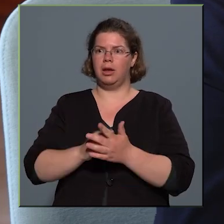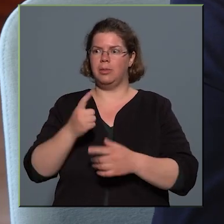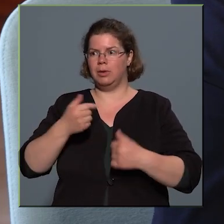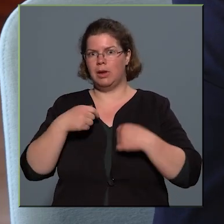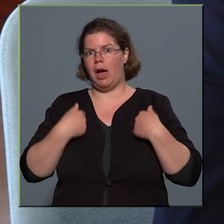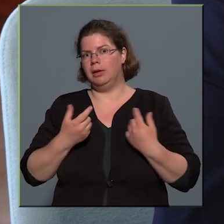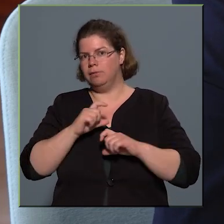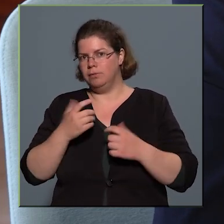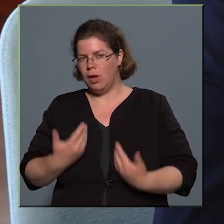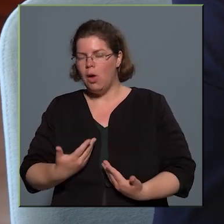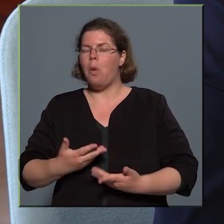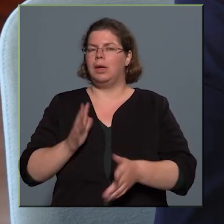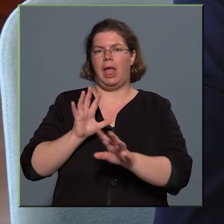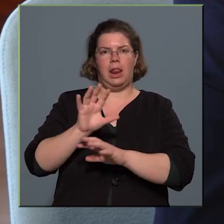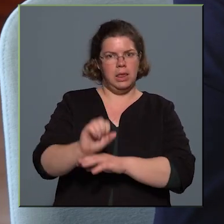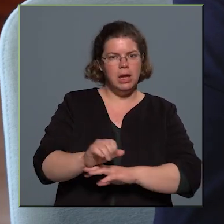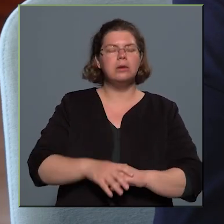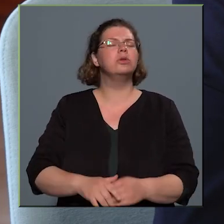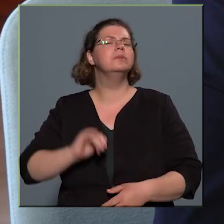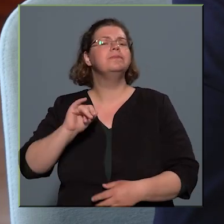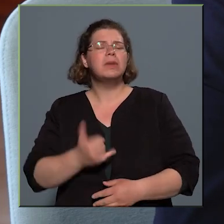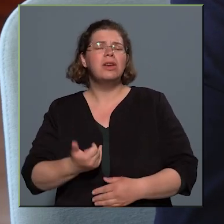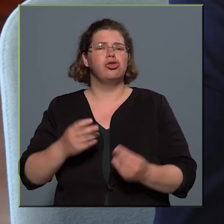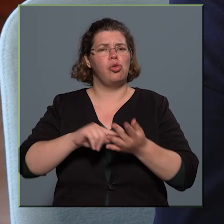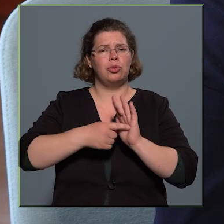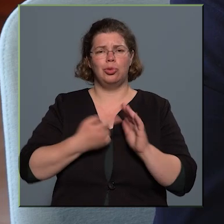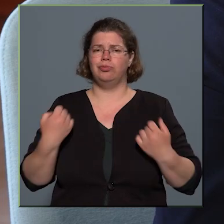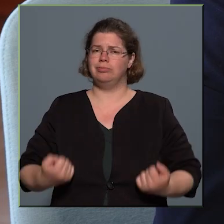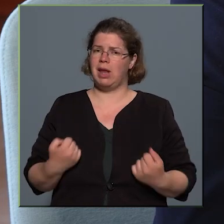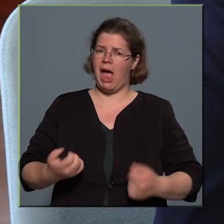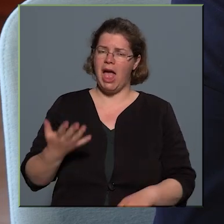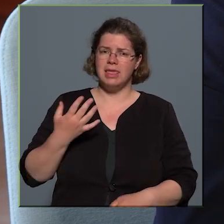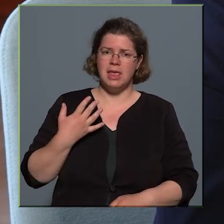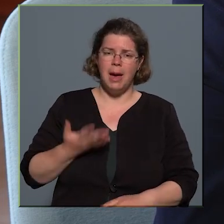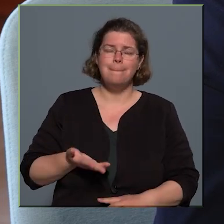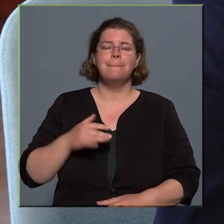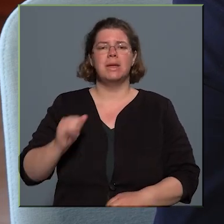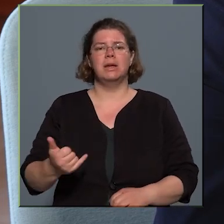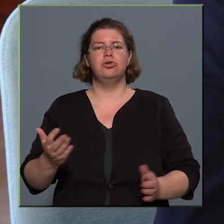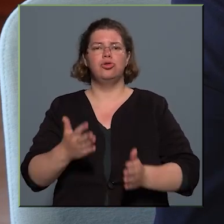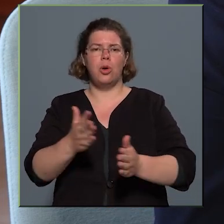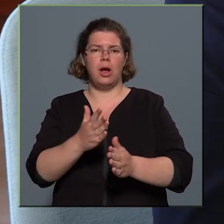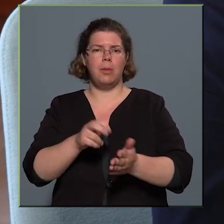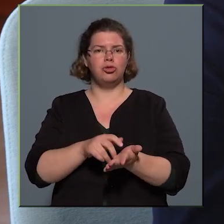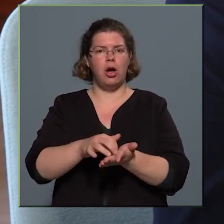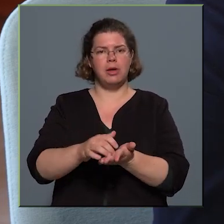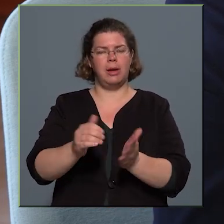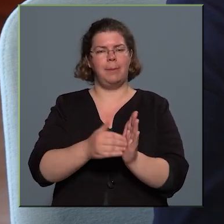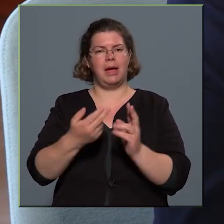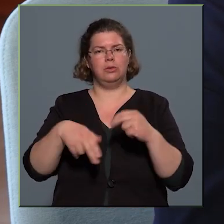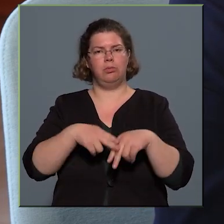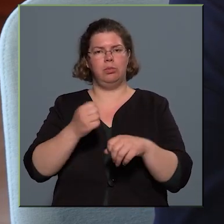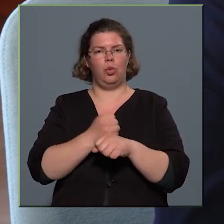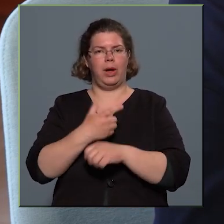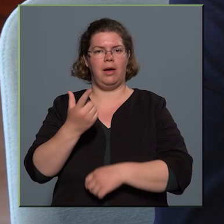lértünk. Én azt gondolom, hogy sokszor ezt nehezebb és szorgalmas hangyaként még több munkával kell